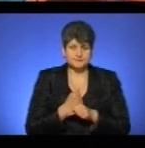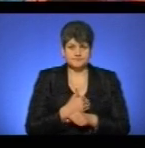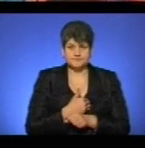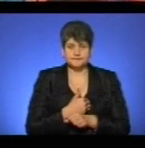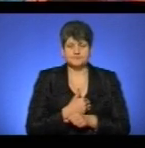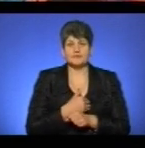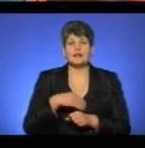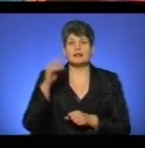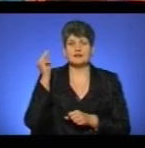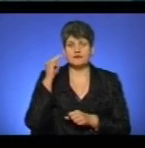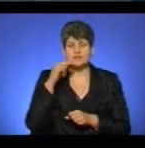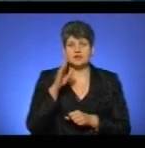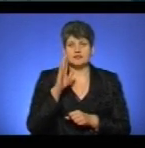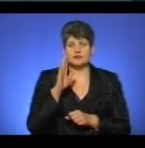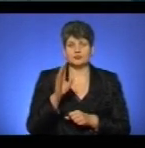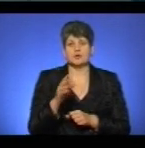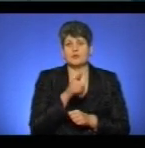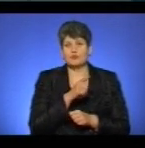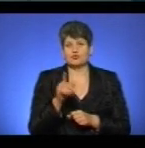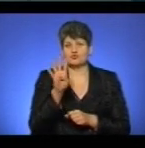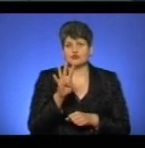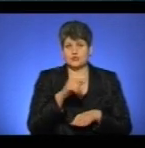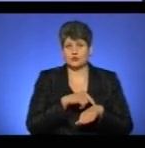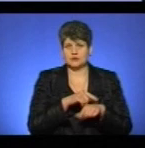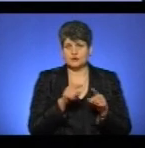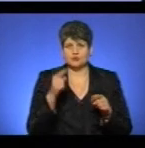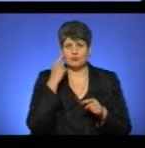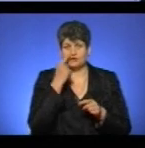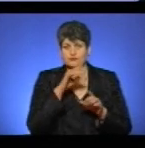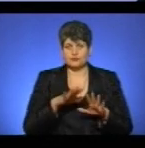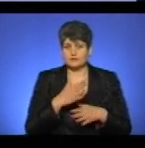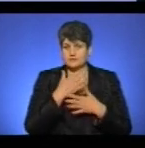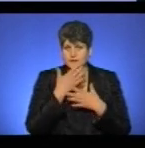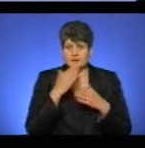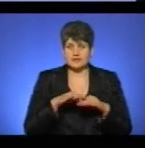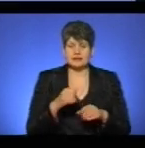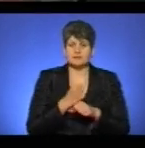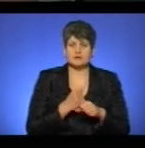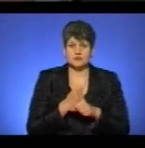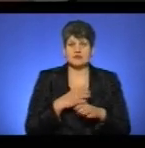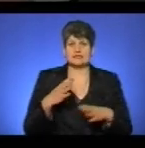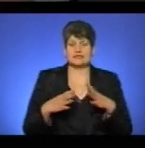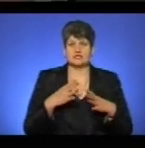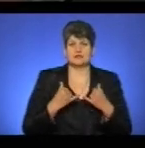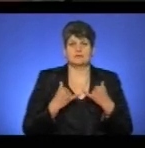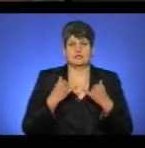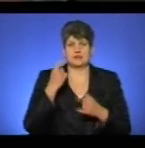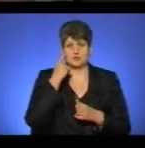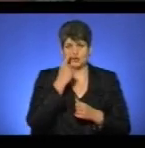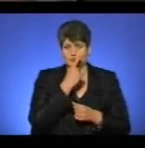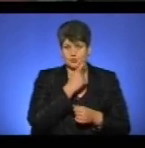Навчання тривають протягом чотирьох годин. Щоб очі не втомлювались, діти працюють із тренажером для зору.